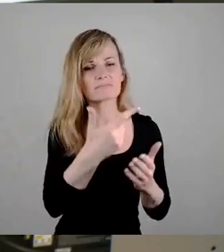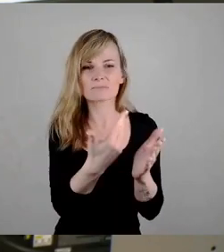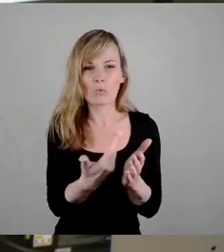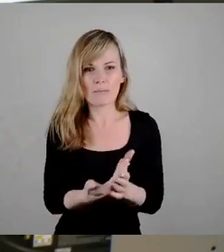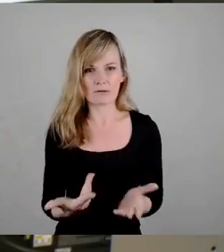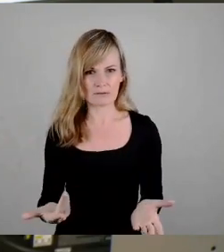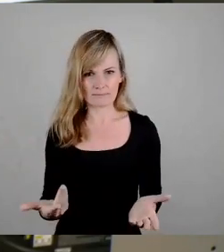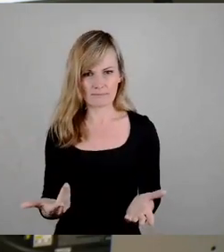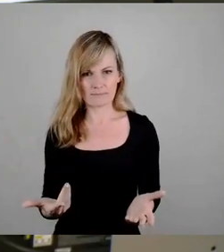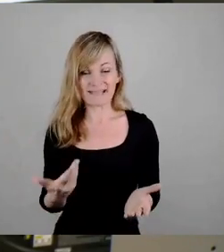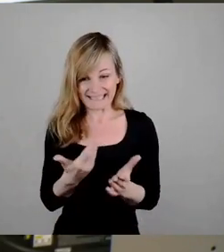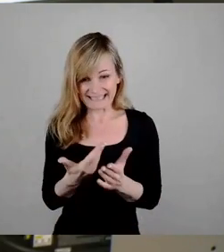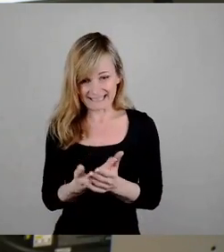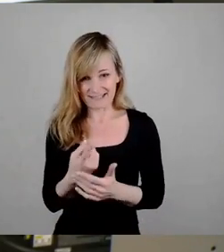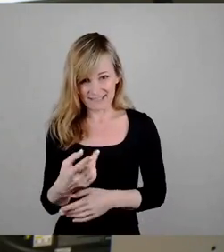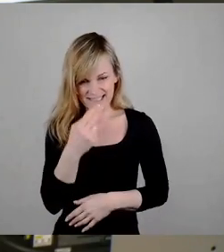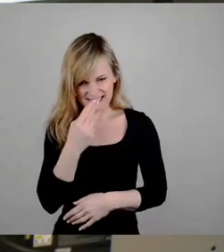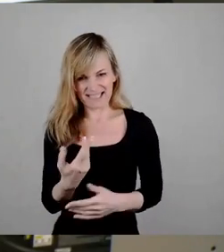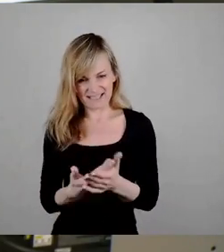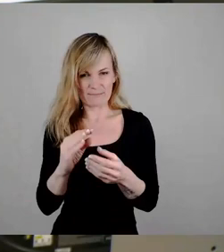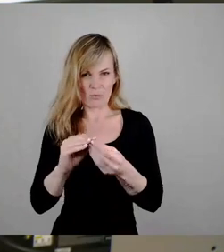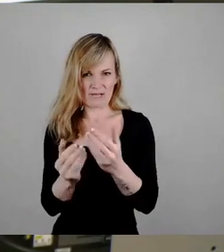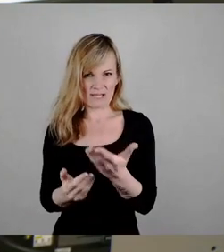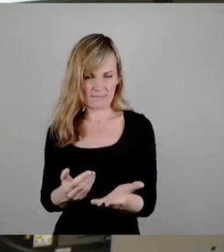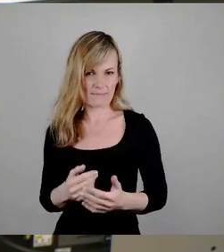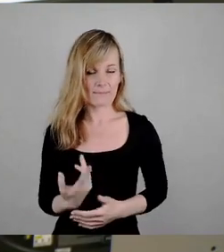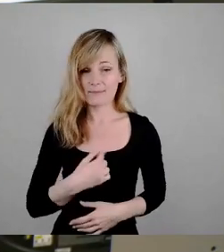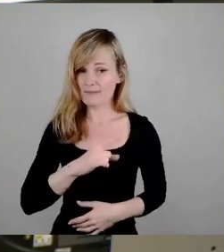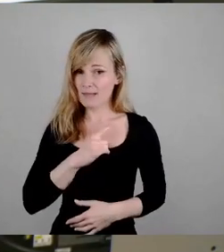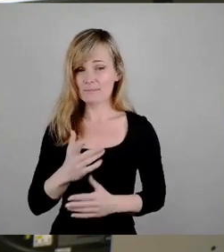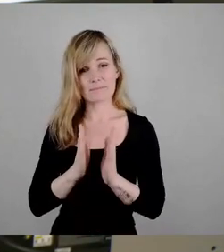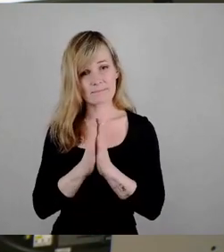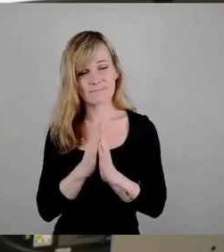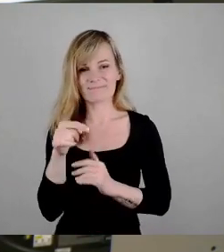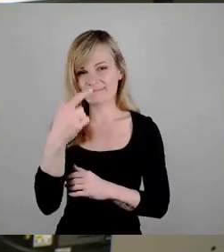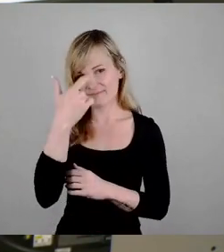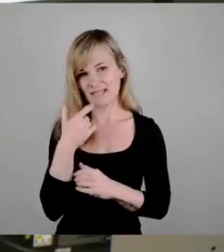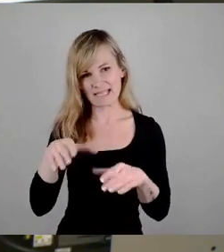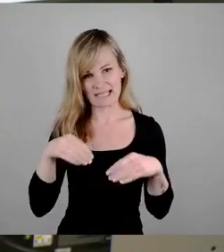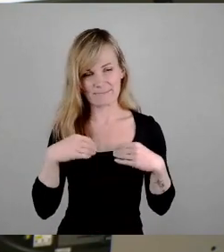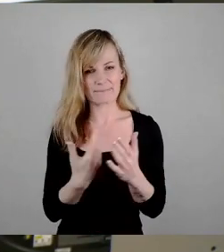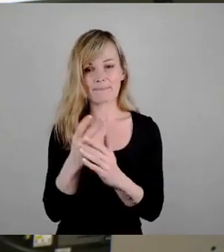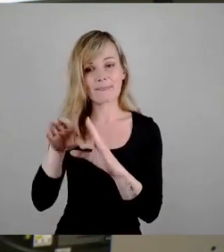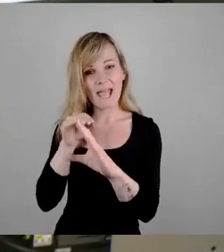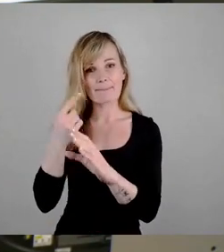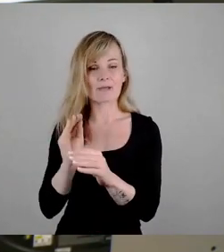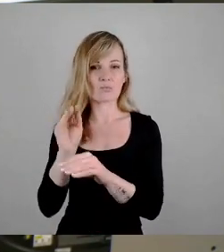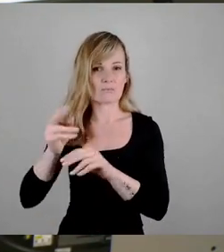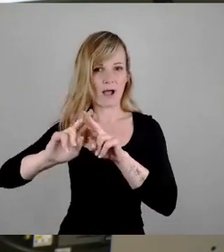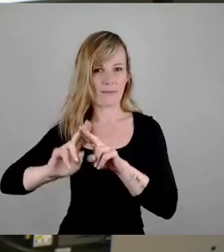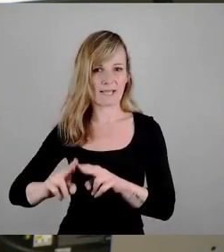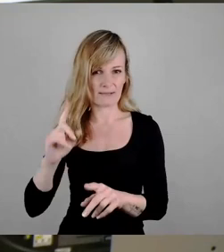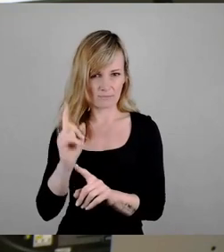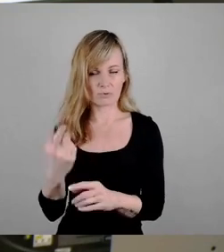Da liegt für mich der Hase im Pfeffer. Und da bitte ich auch darum, dass das sozusagen ernst genommen wird. Diese App muss überarbeitet werden, dass sie